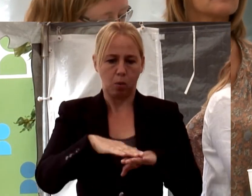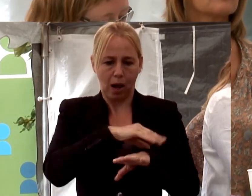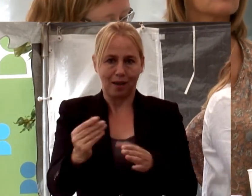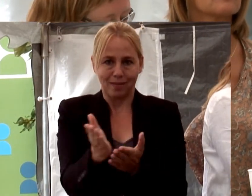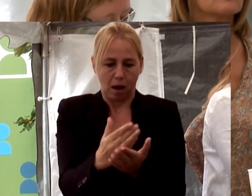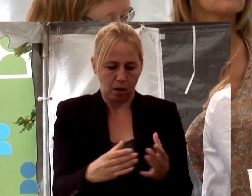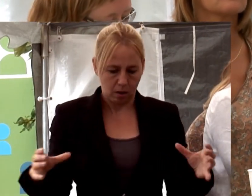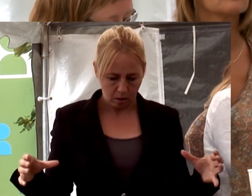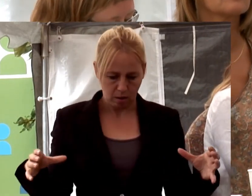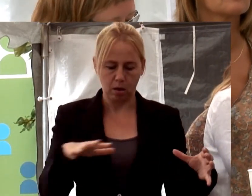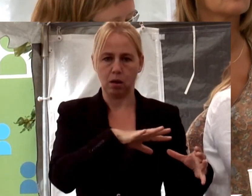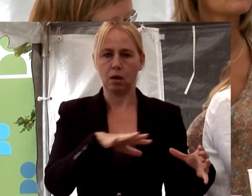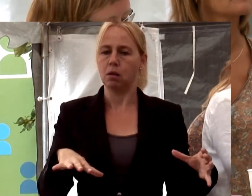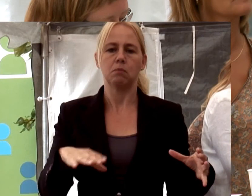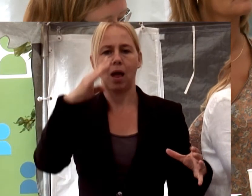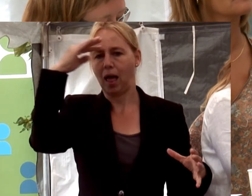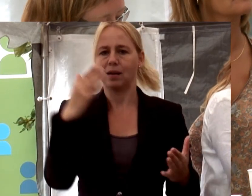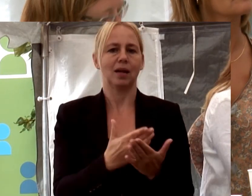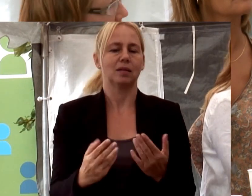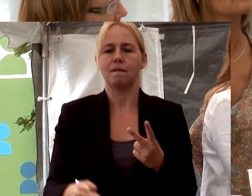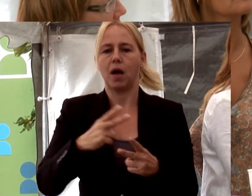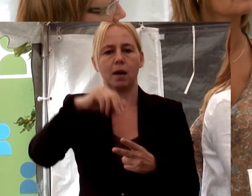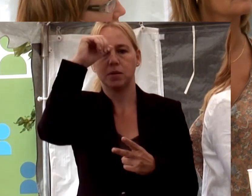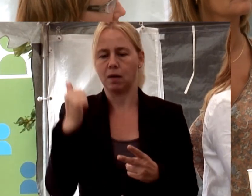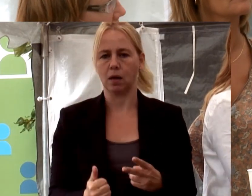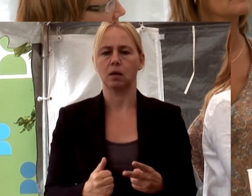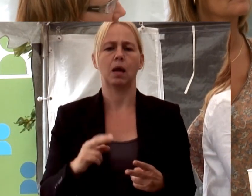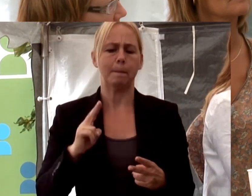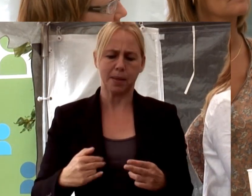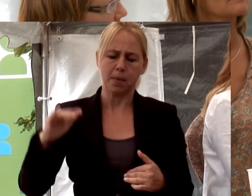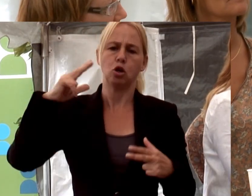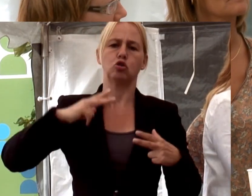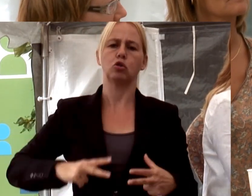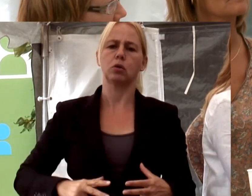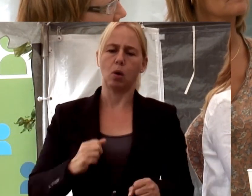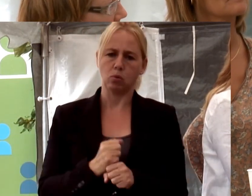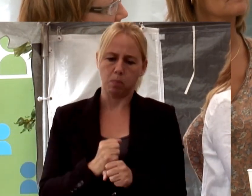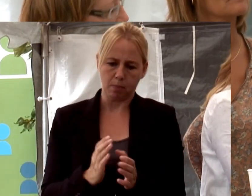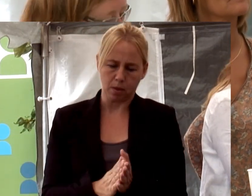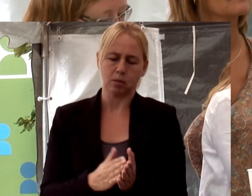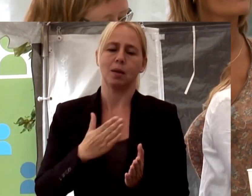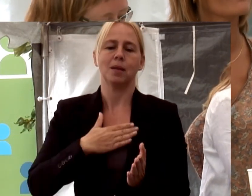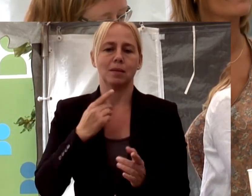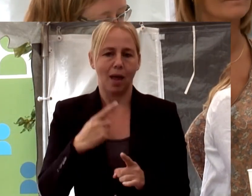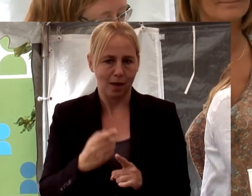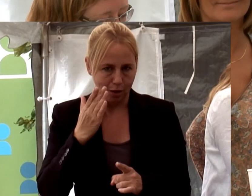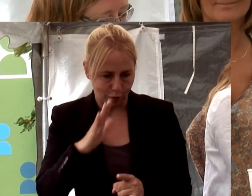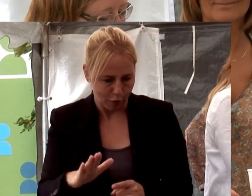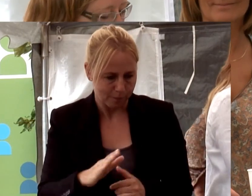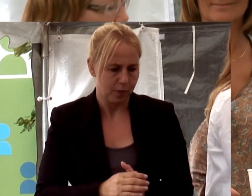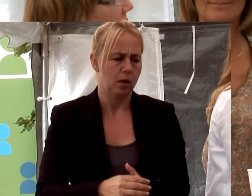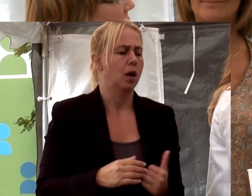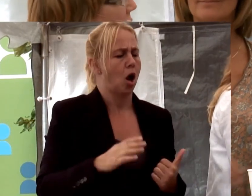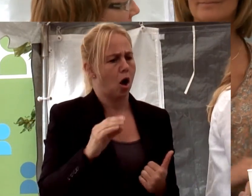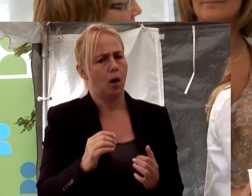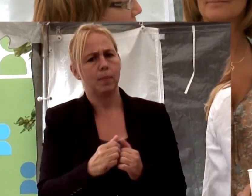bitarna så är inte äldre besvärligare att göra med, utan de är mycket tryggare att ha med att göra. Det är mitt enkla svar. Ja. Men du, ni